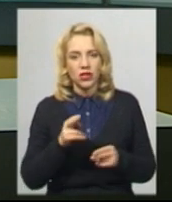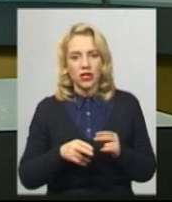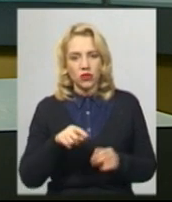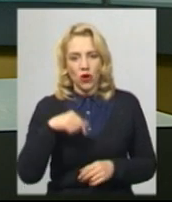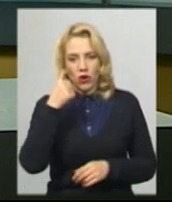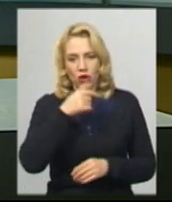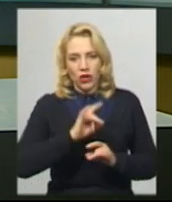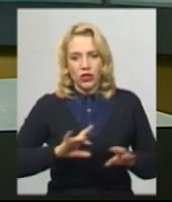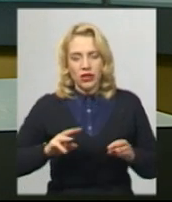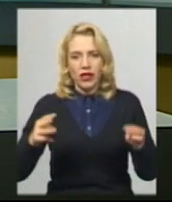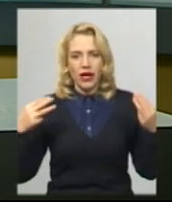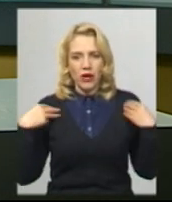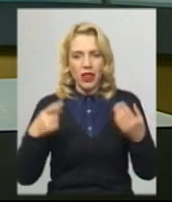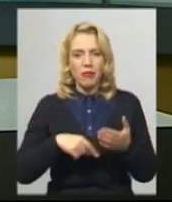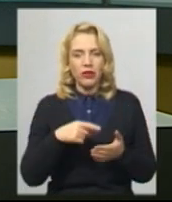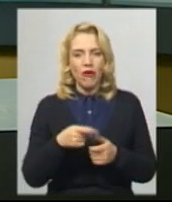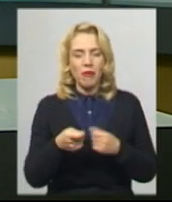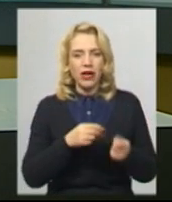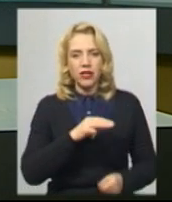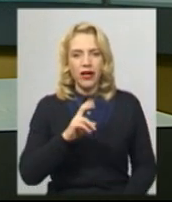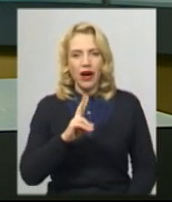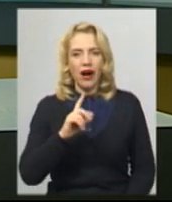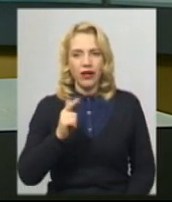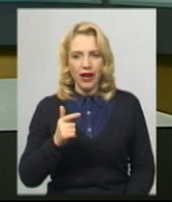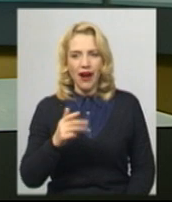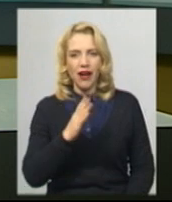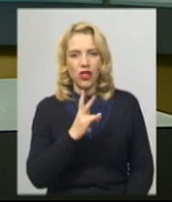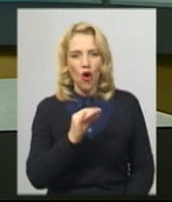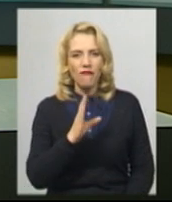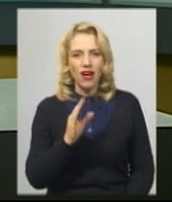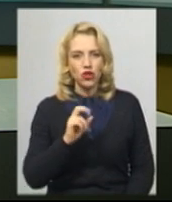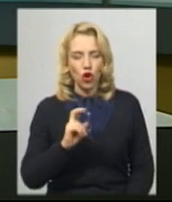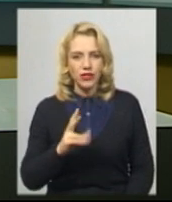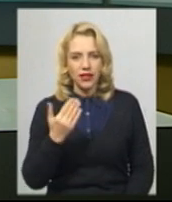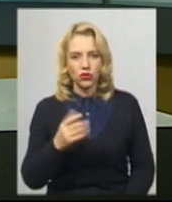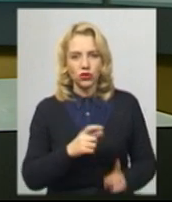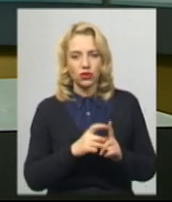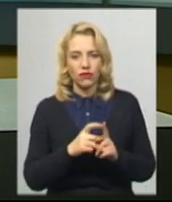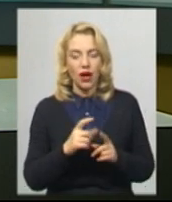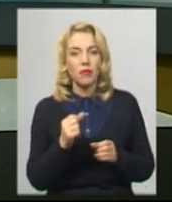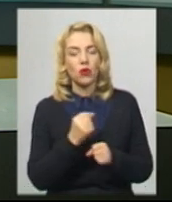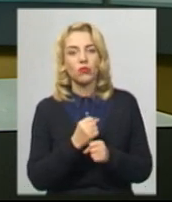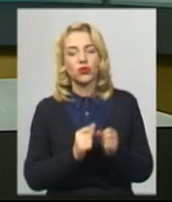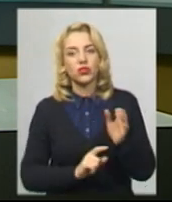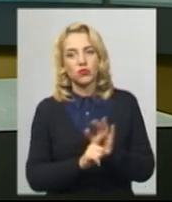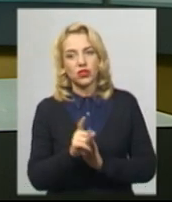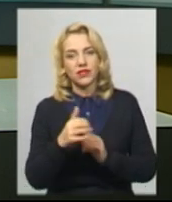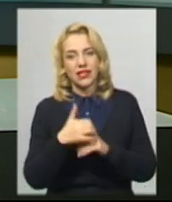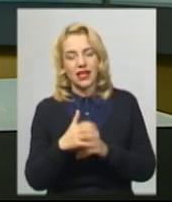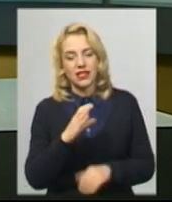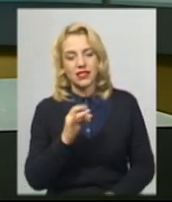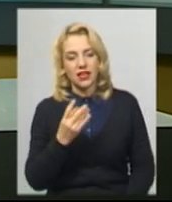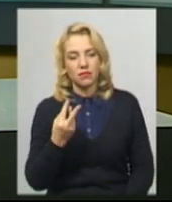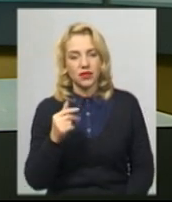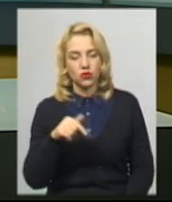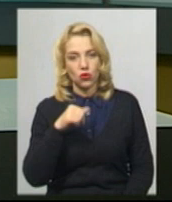Про це каже начальник міського управління житлово-комунального господарства Василь Новачок. За його словами, роботи розпочали всередині серпня цього